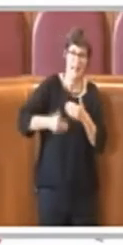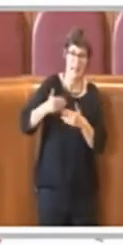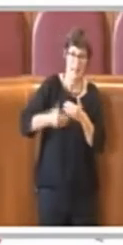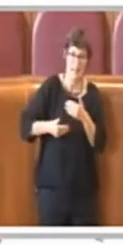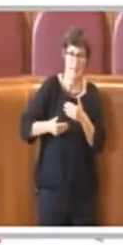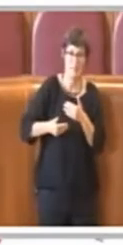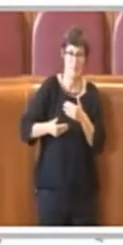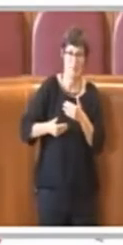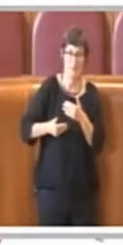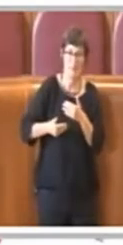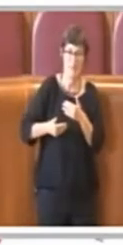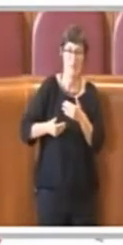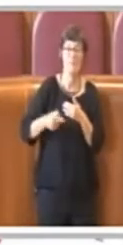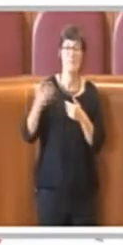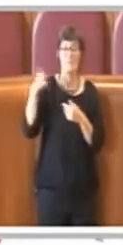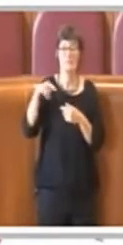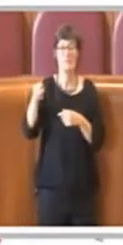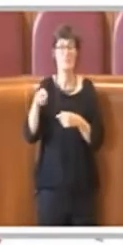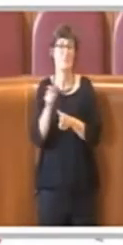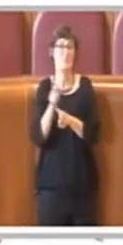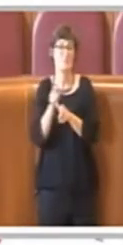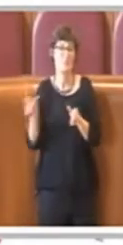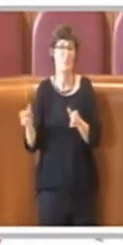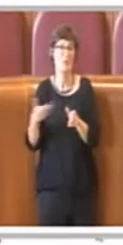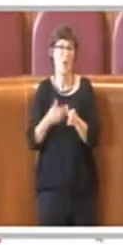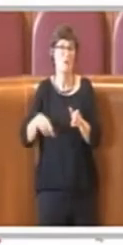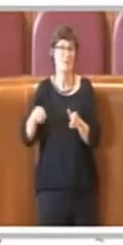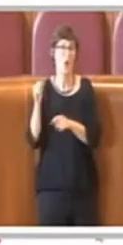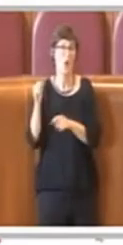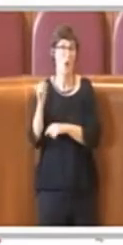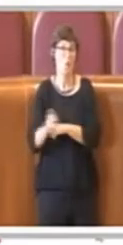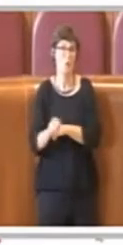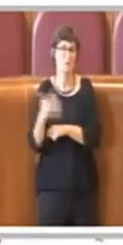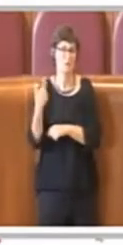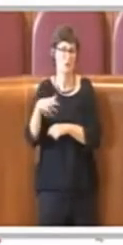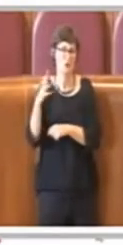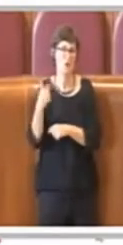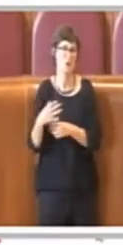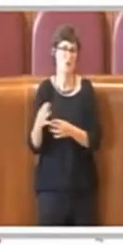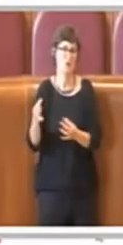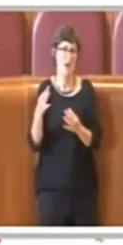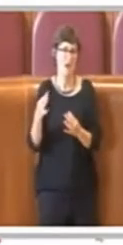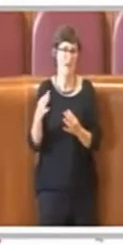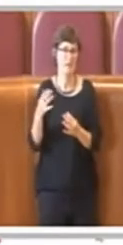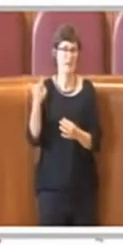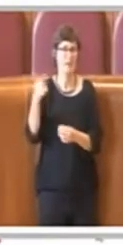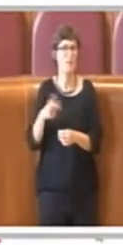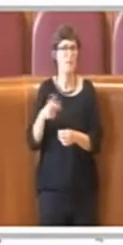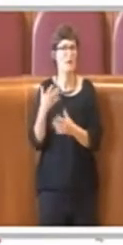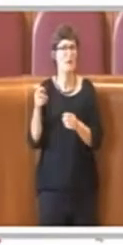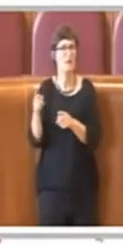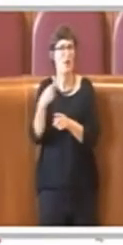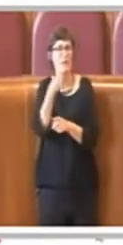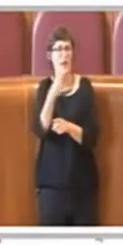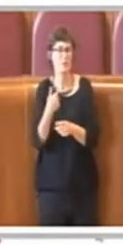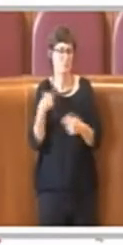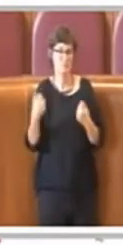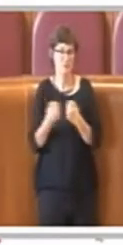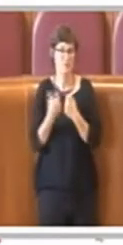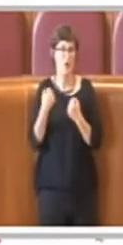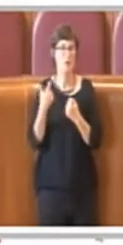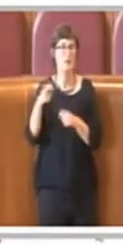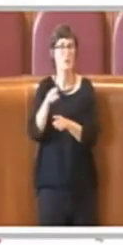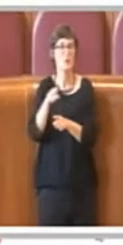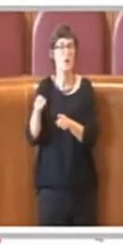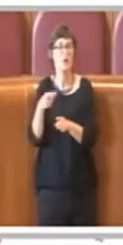quantomeno contraddittoria in quanto gli stessi hanno affermato più volte di non voler discriminare i cittadini nel diritto di voto sulla base